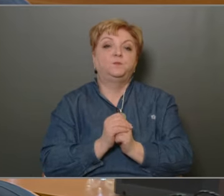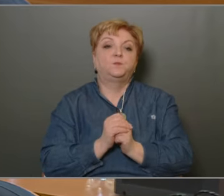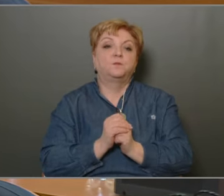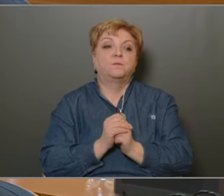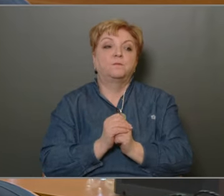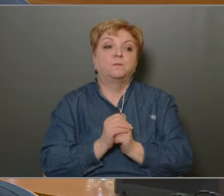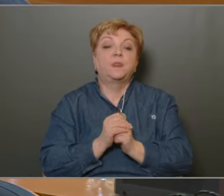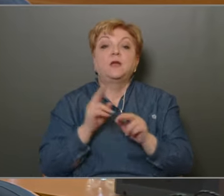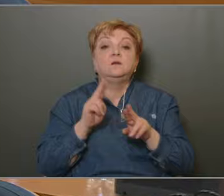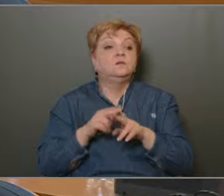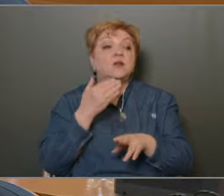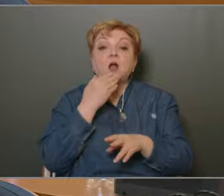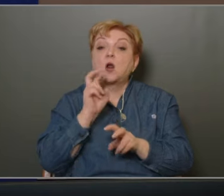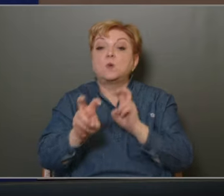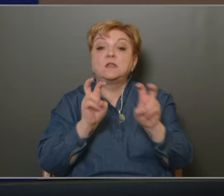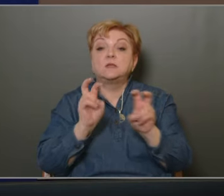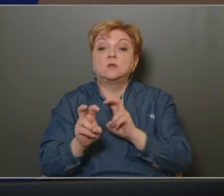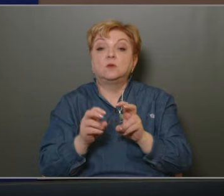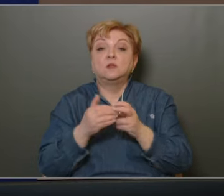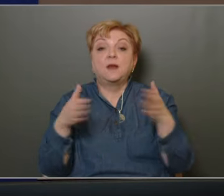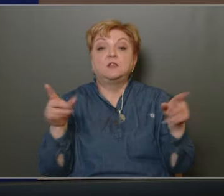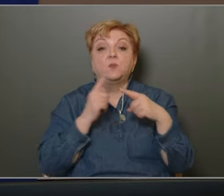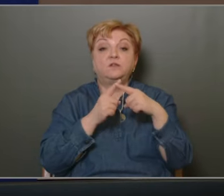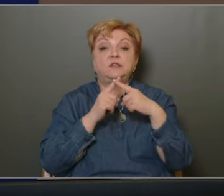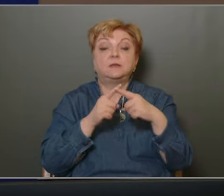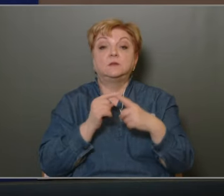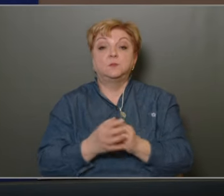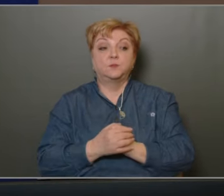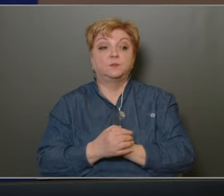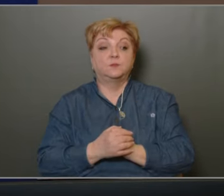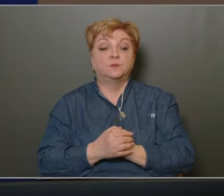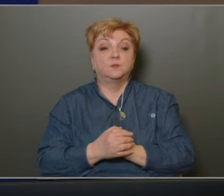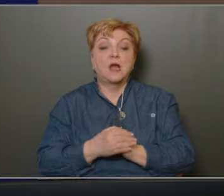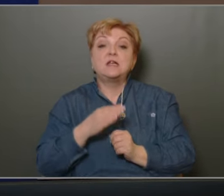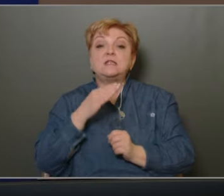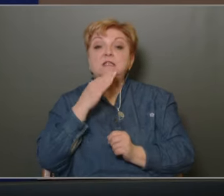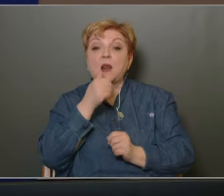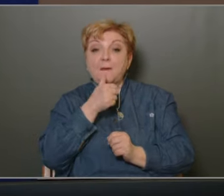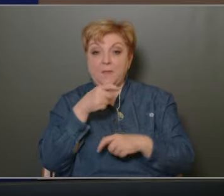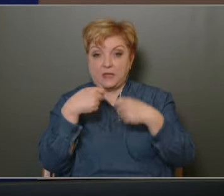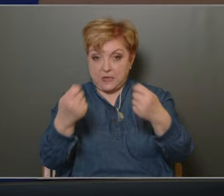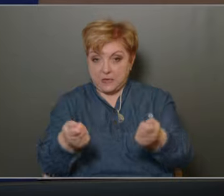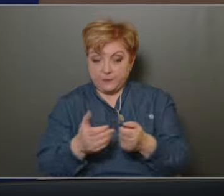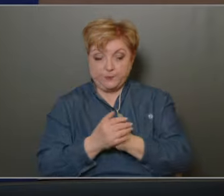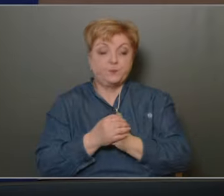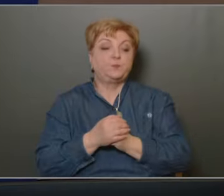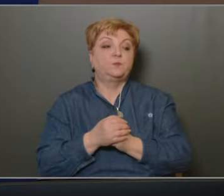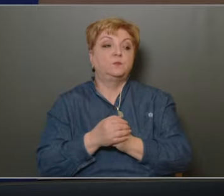Rendben van, ki kíván hozzászólni, megnyitom a vitát Igen, Szalai Péternek adom meg a szó